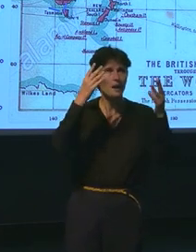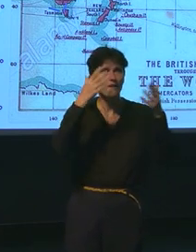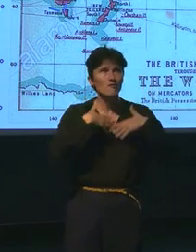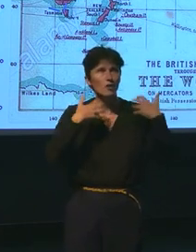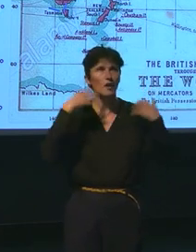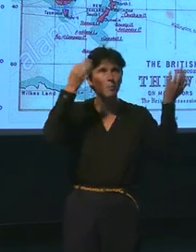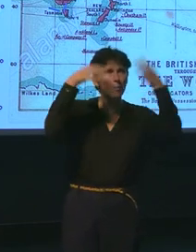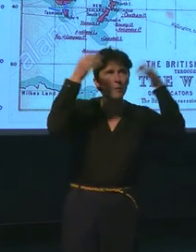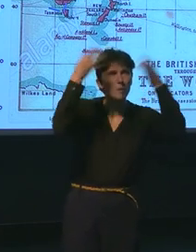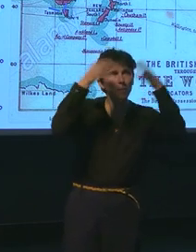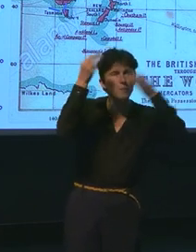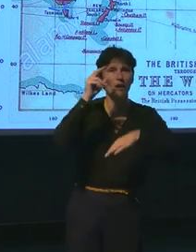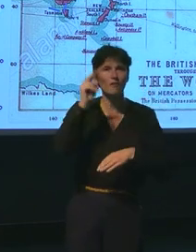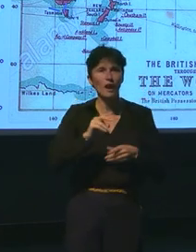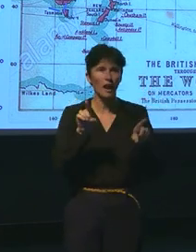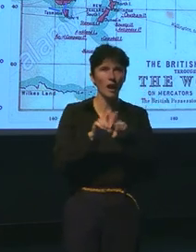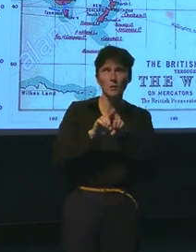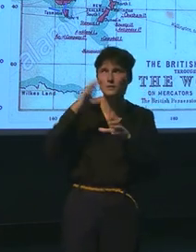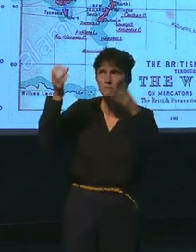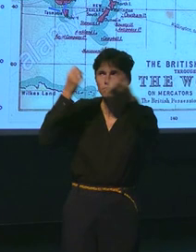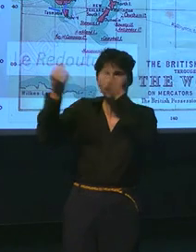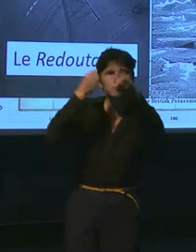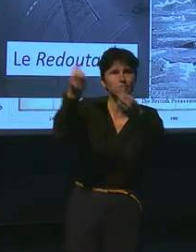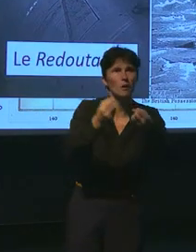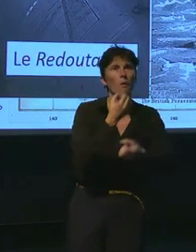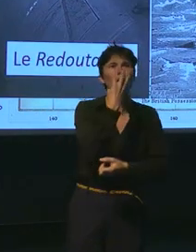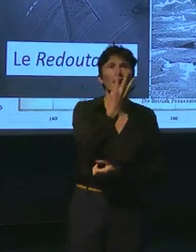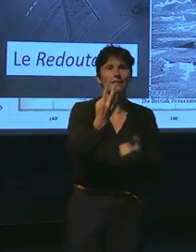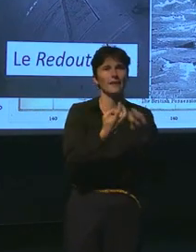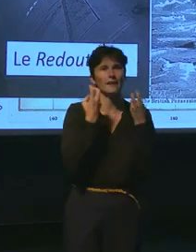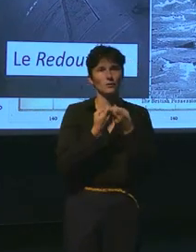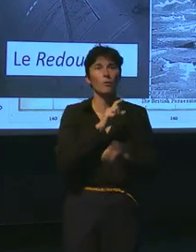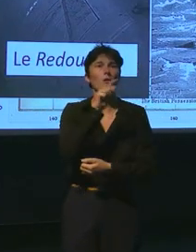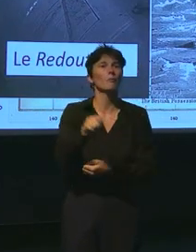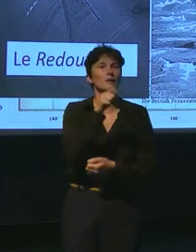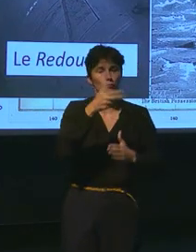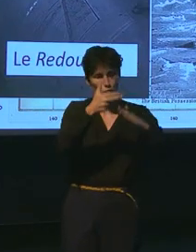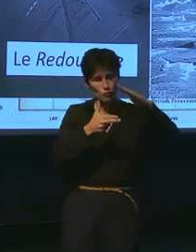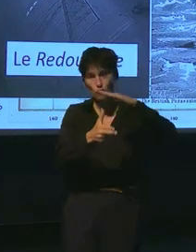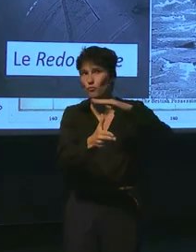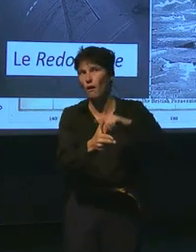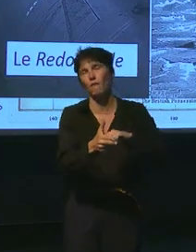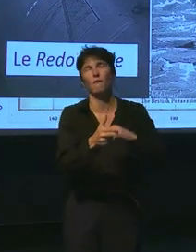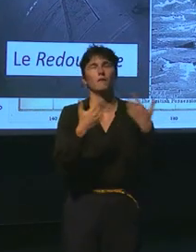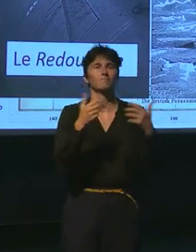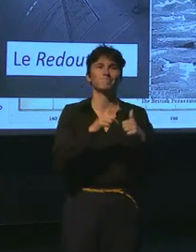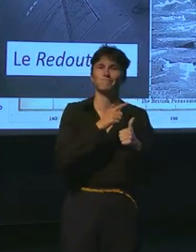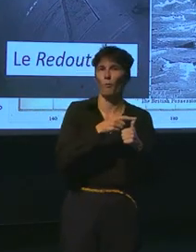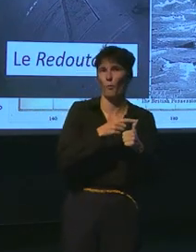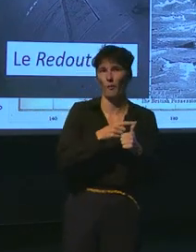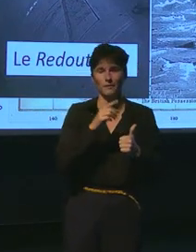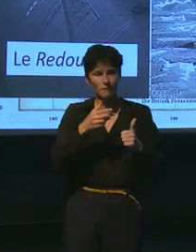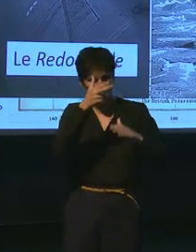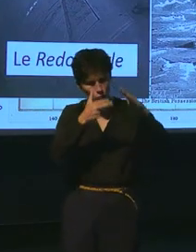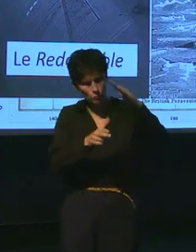anticipations sans se souper. Je vais prendre quatre raisons. Bien sûr, le premier, c'est le fameux Souma. Le sous-marin de Jules